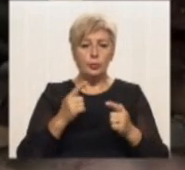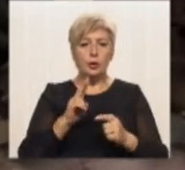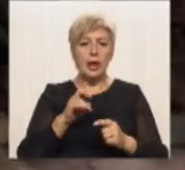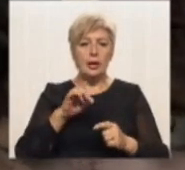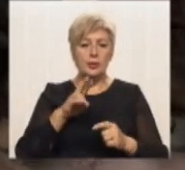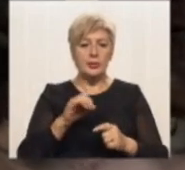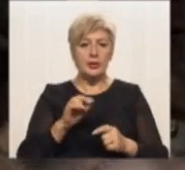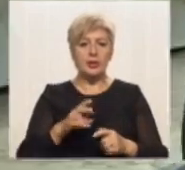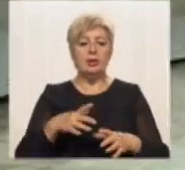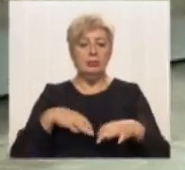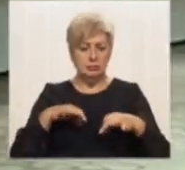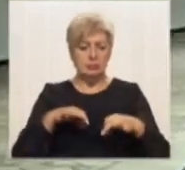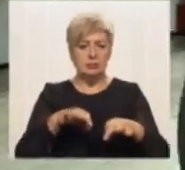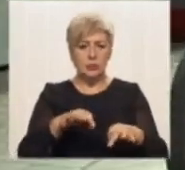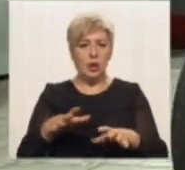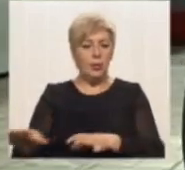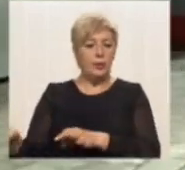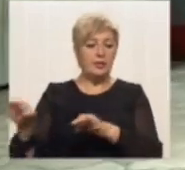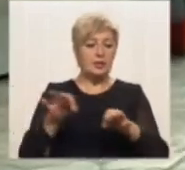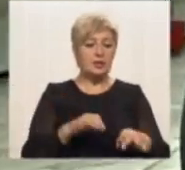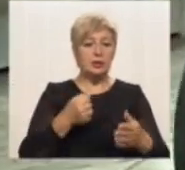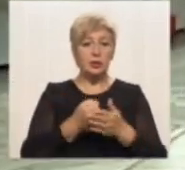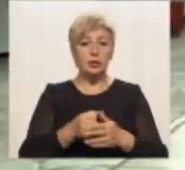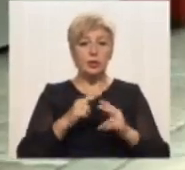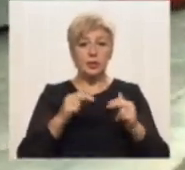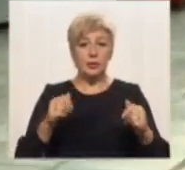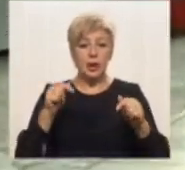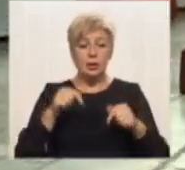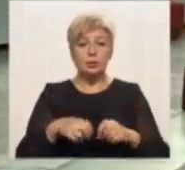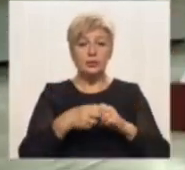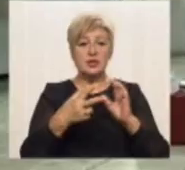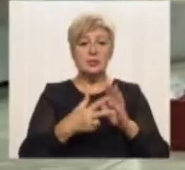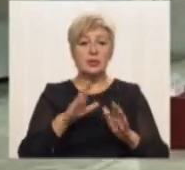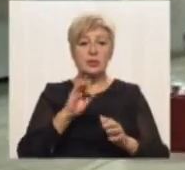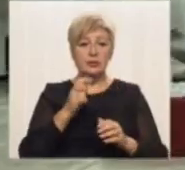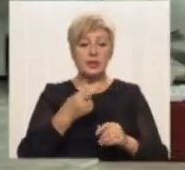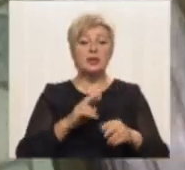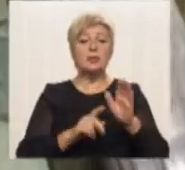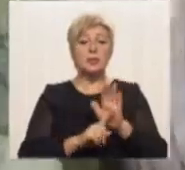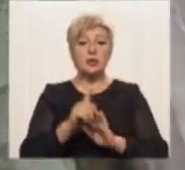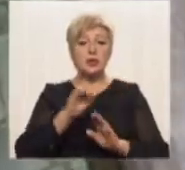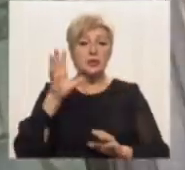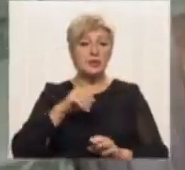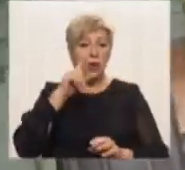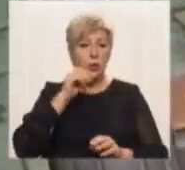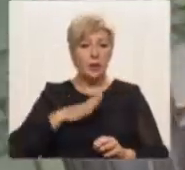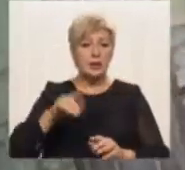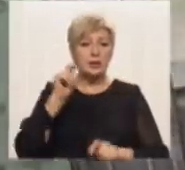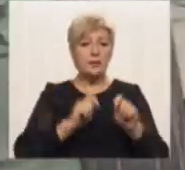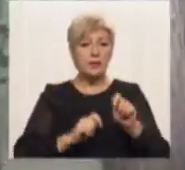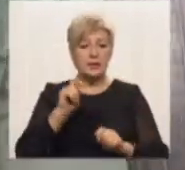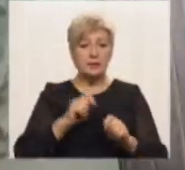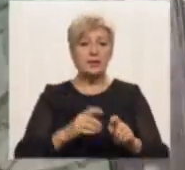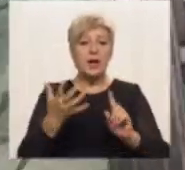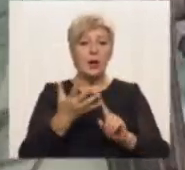експозиційного місця. Його перевозять до Дніпра. Тут 18 вересня починається всеукраїнський музейний фестиваль. П'ятий бере участь